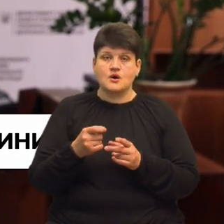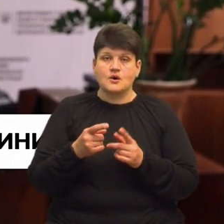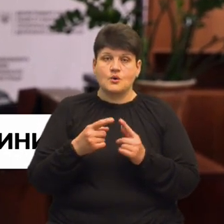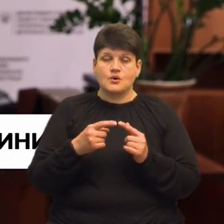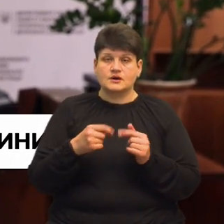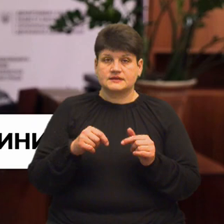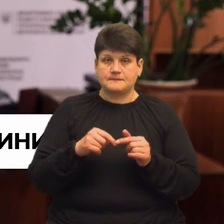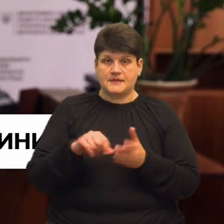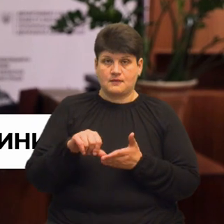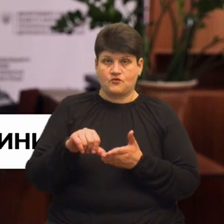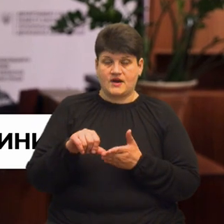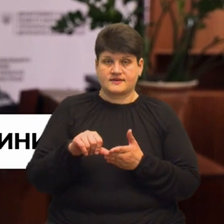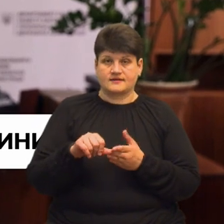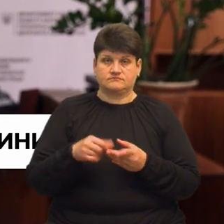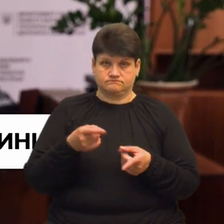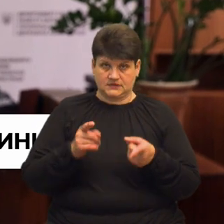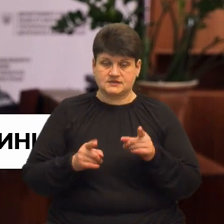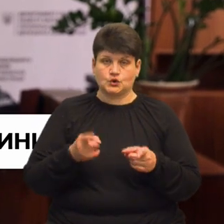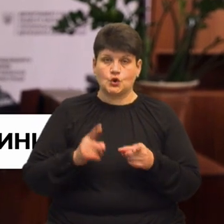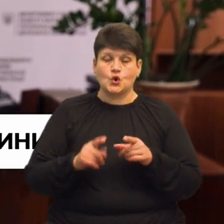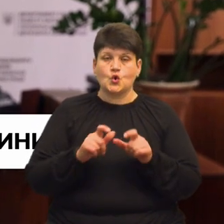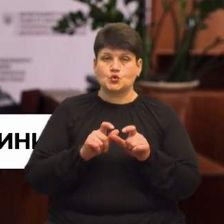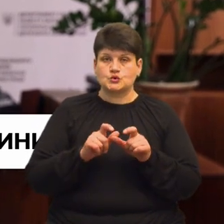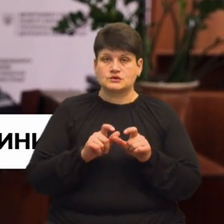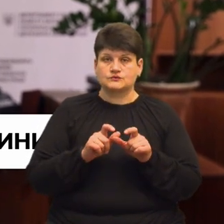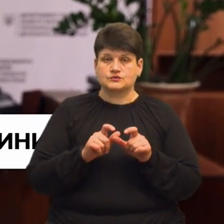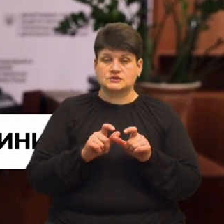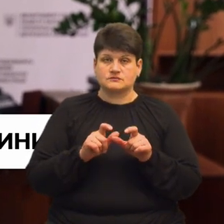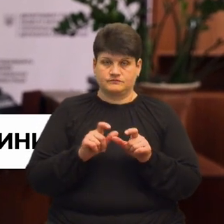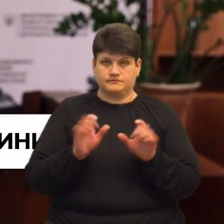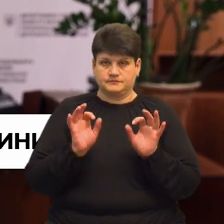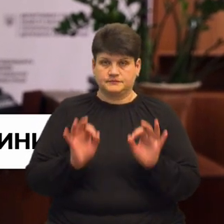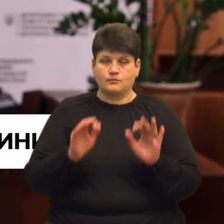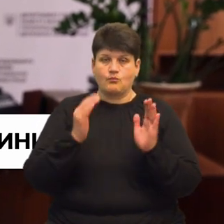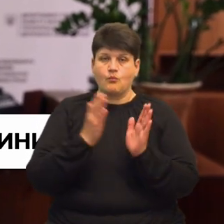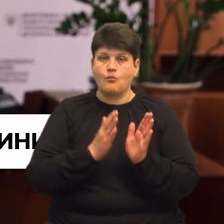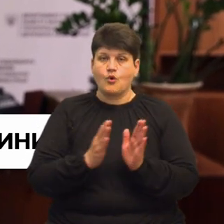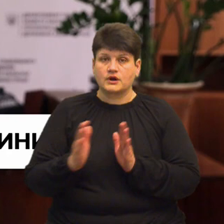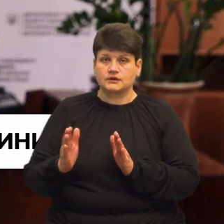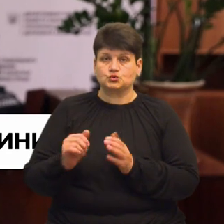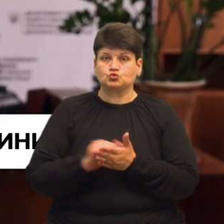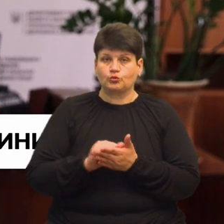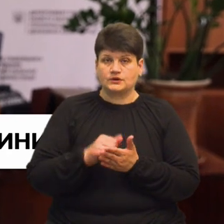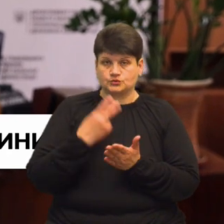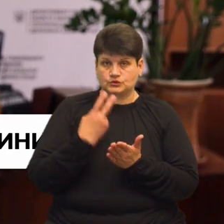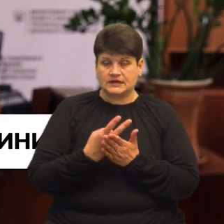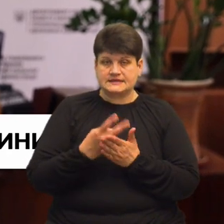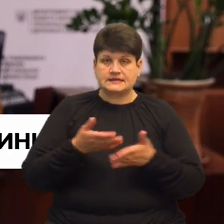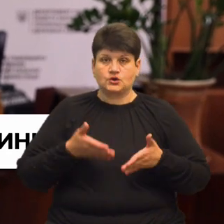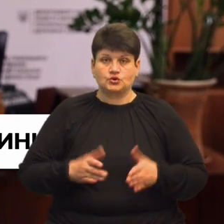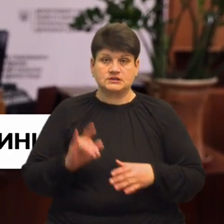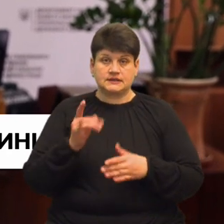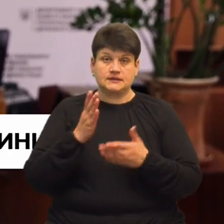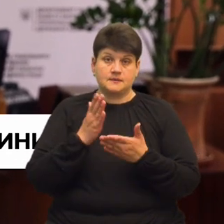країни перебування та легалізовані в установленому порядку документи, що засвідчують народження дитини. Таким чином мати